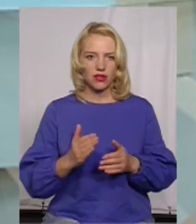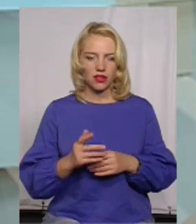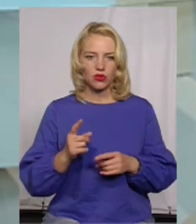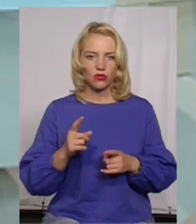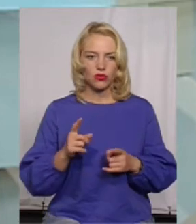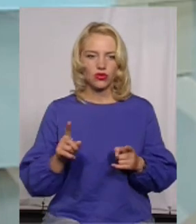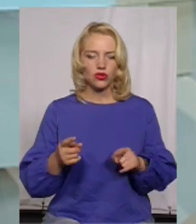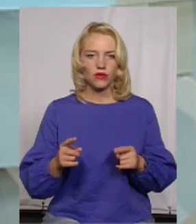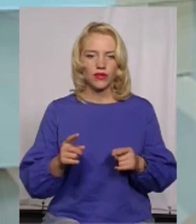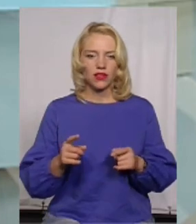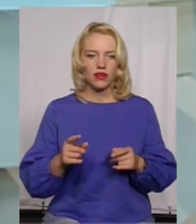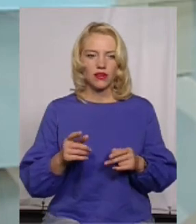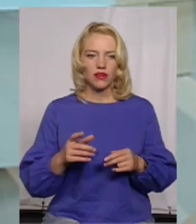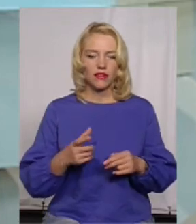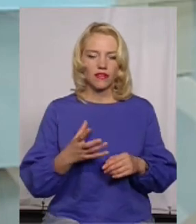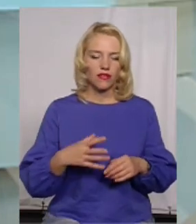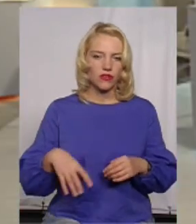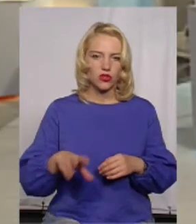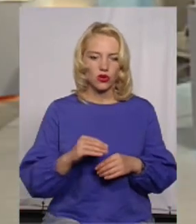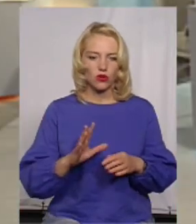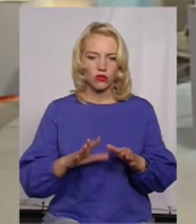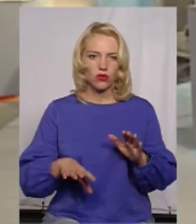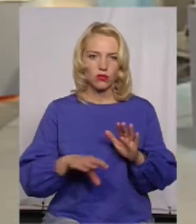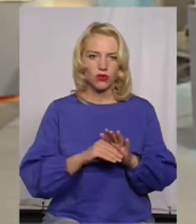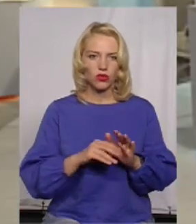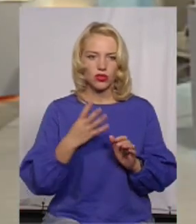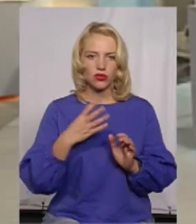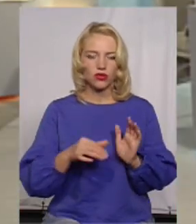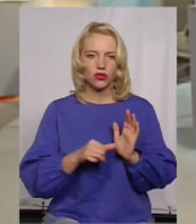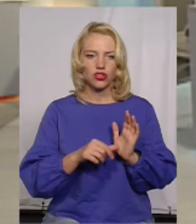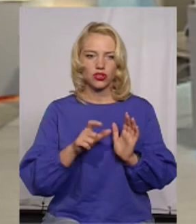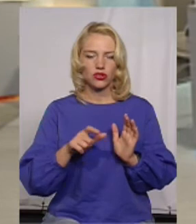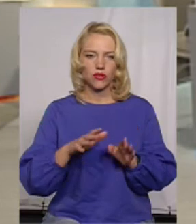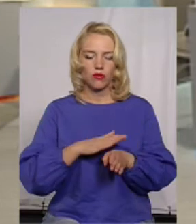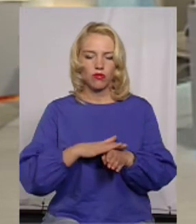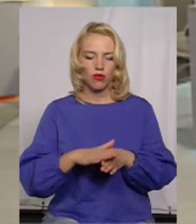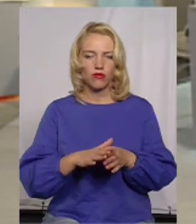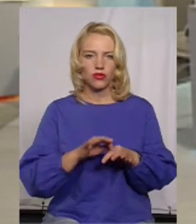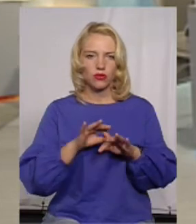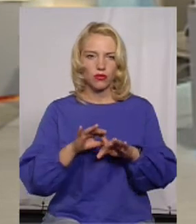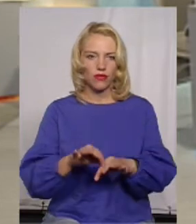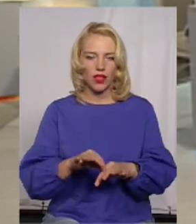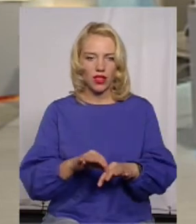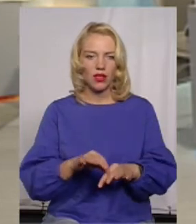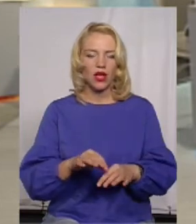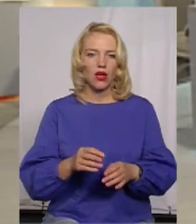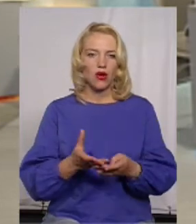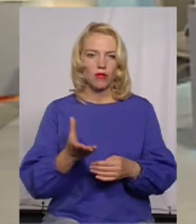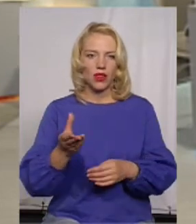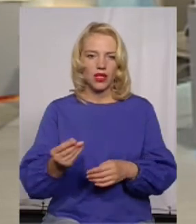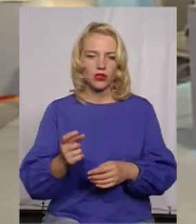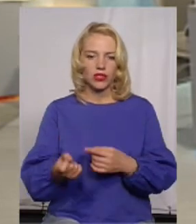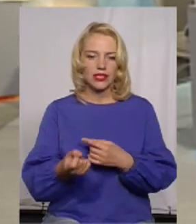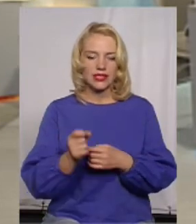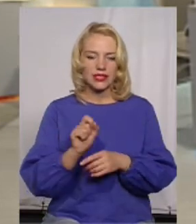всього-навсього оплатили з цих абонентів 46 чоловік. Вже повністю провели оплату і фактично вже замовили